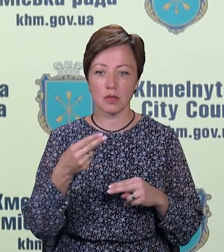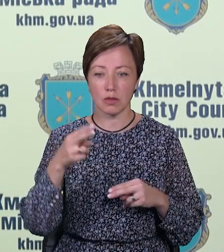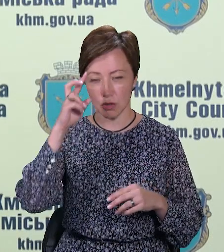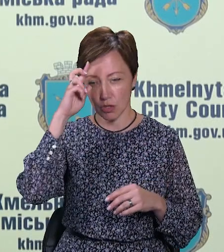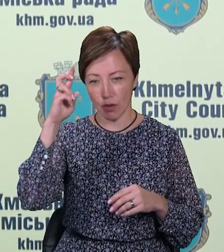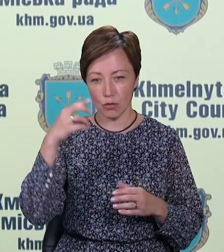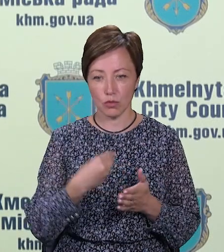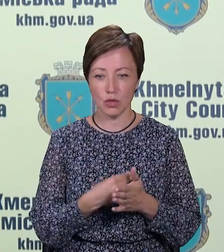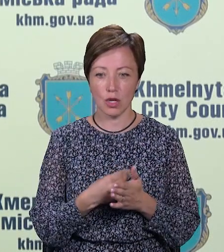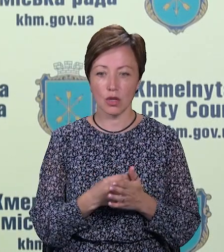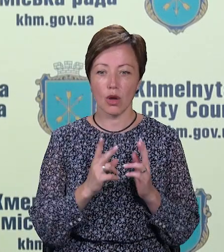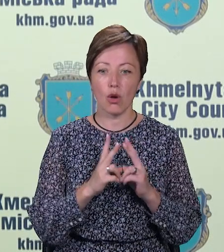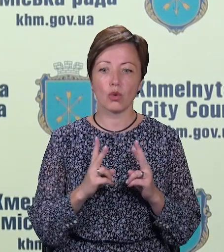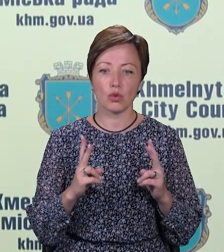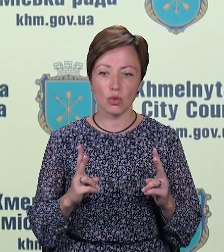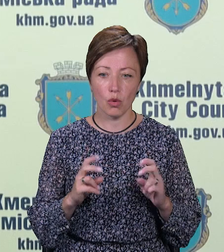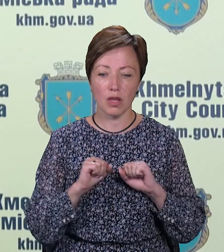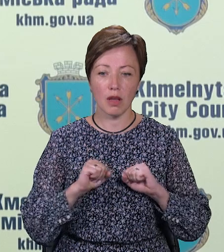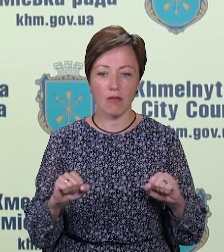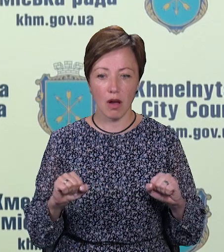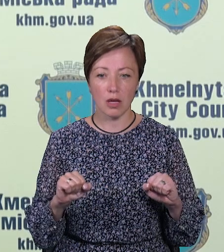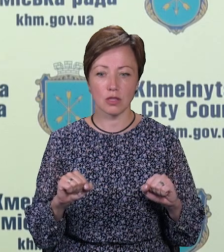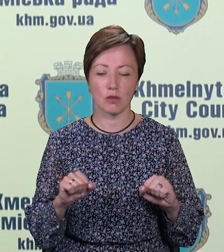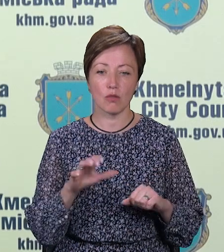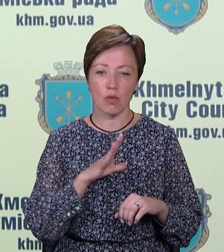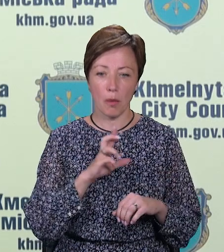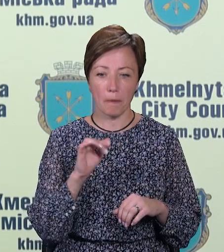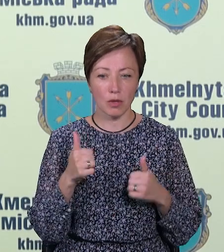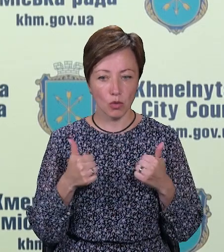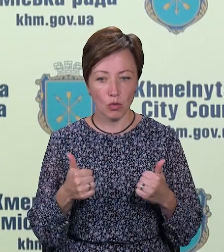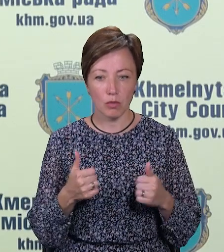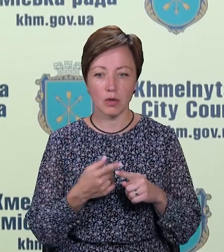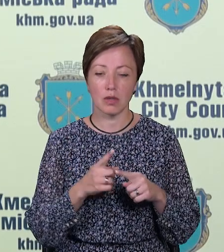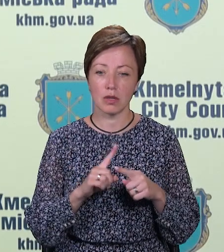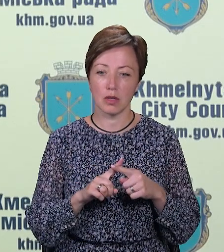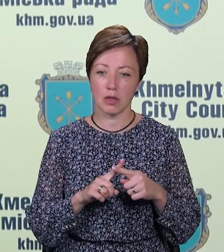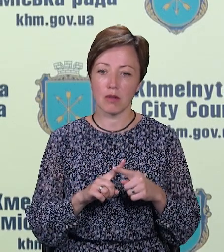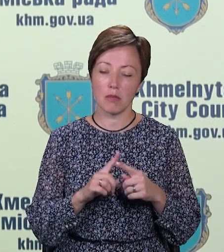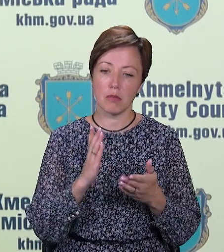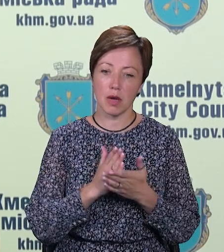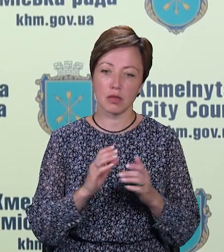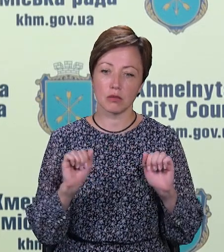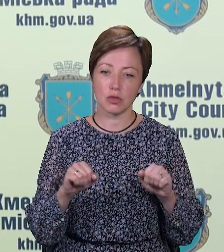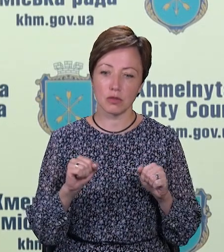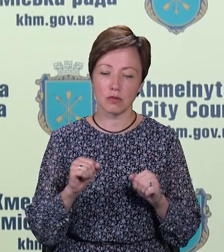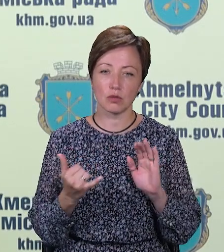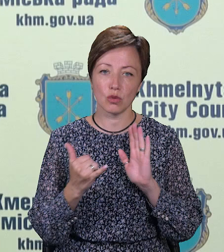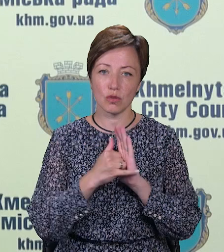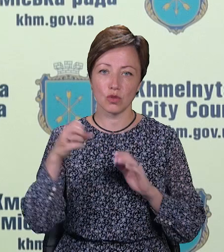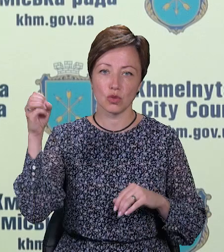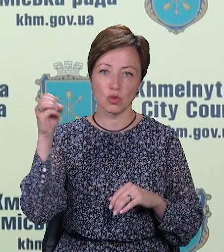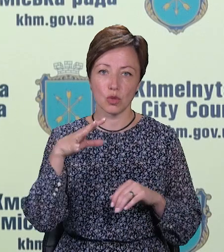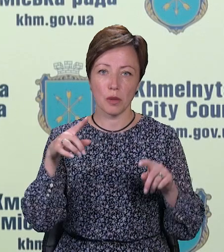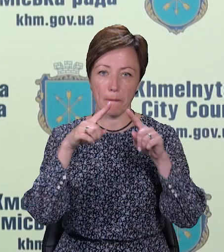державного бюджету. Тобто той, хто наважиться, а було б добре, щоб наважувалися на цю програму, будуть мати можливість встановити сонячні панелі, ну